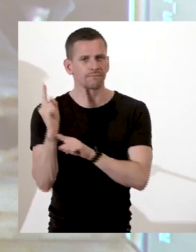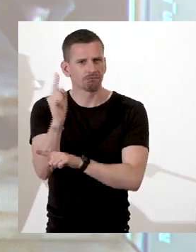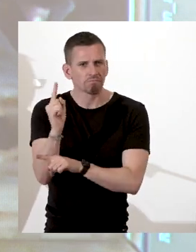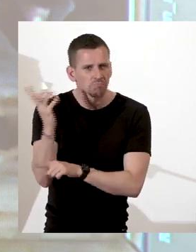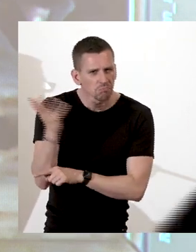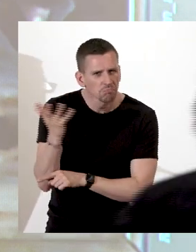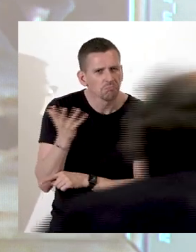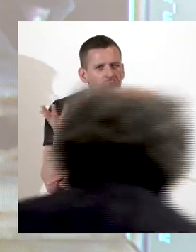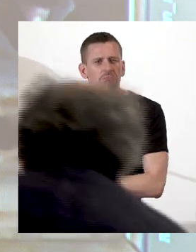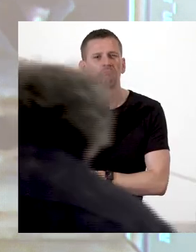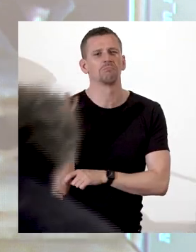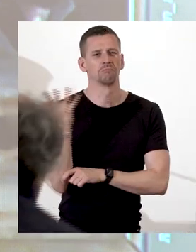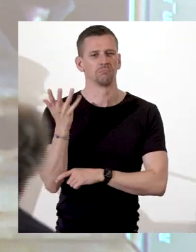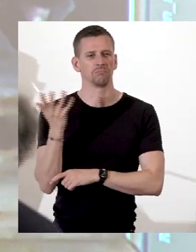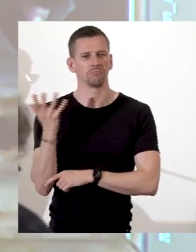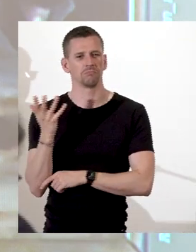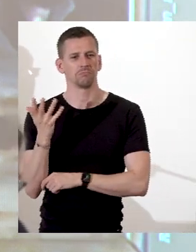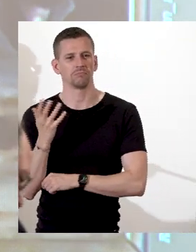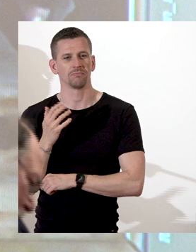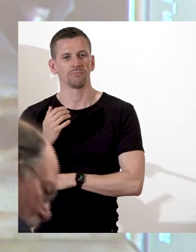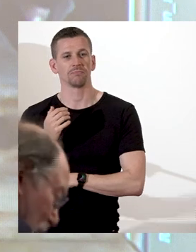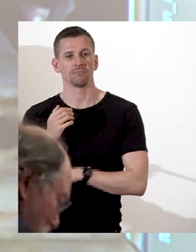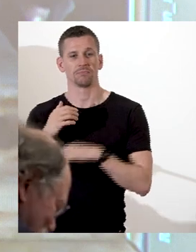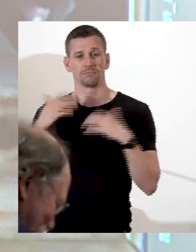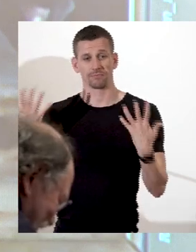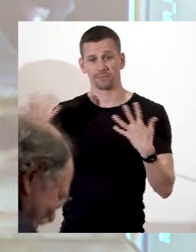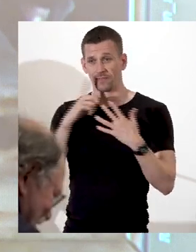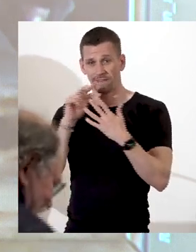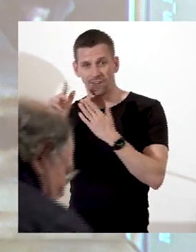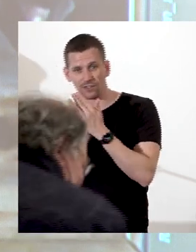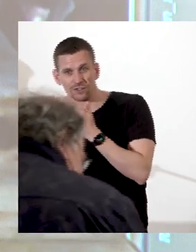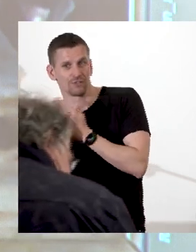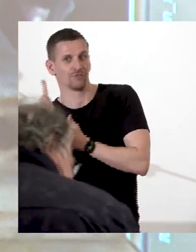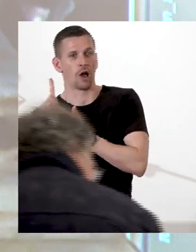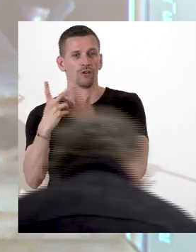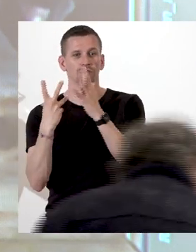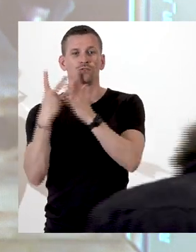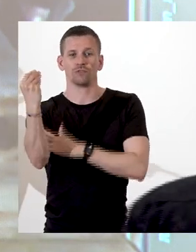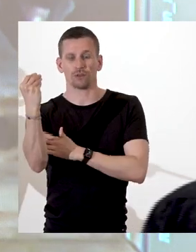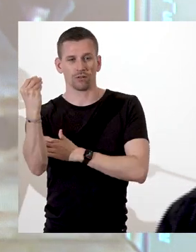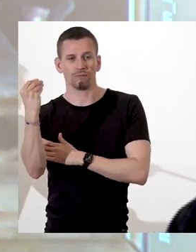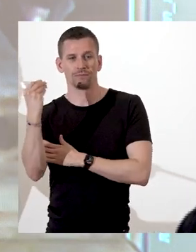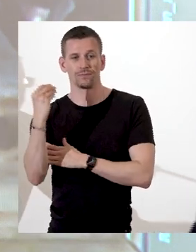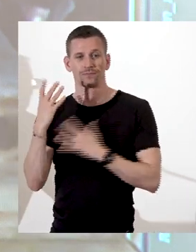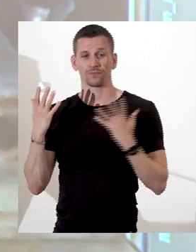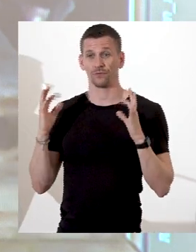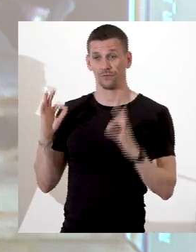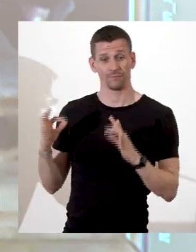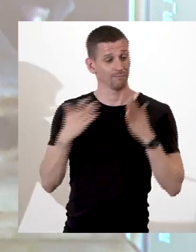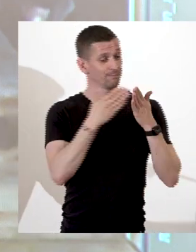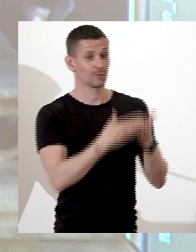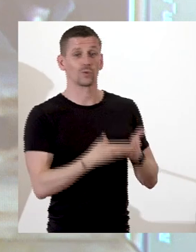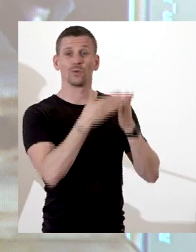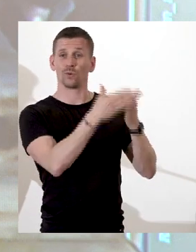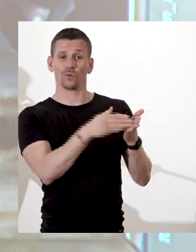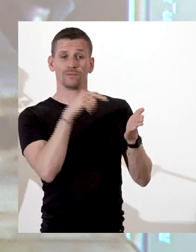armateurs qui organisent des expéditions de traite et la hantise naturellement des marins qui se trouvent sur ces navires et qui se transforment